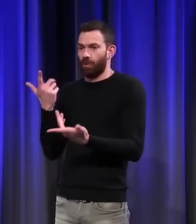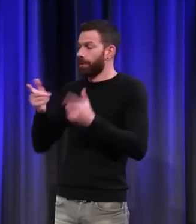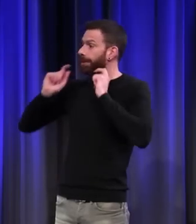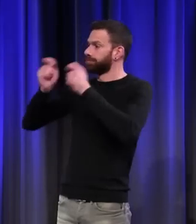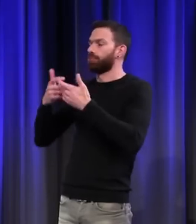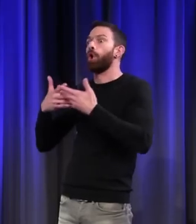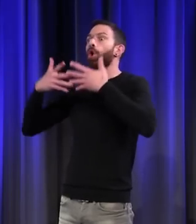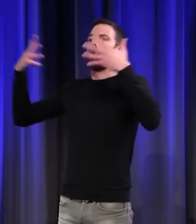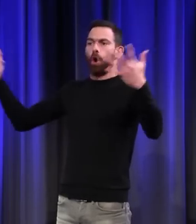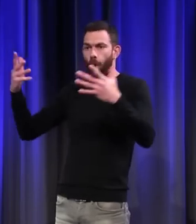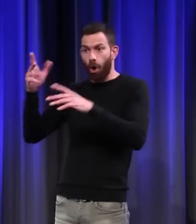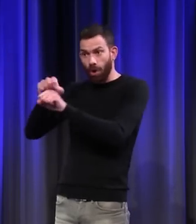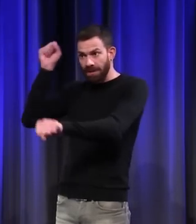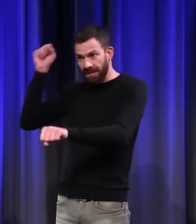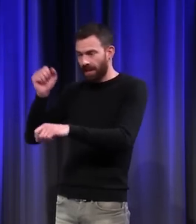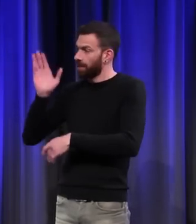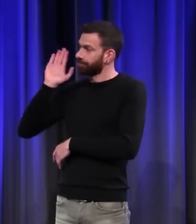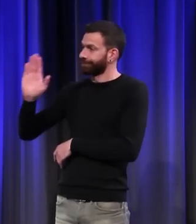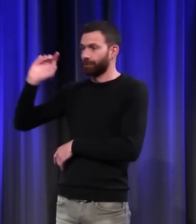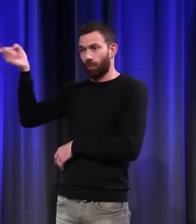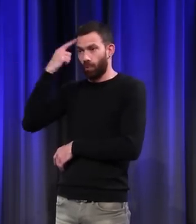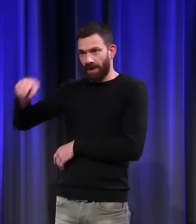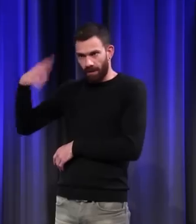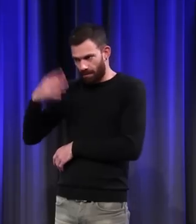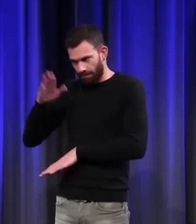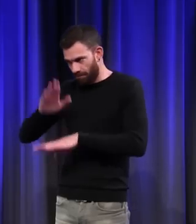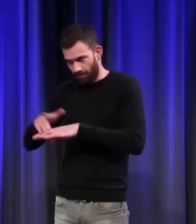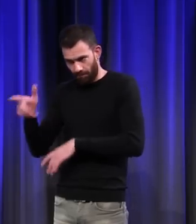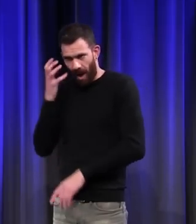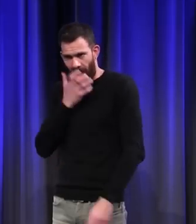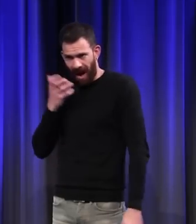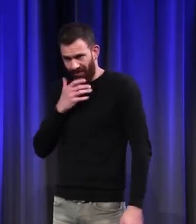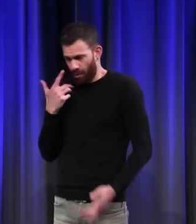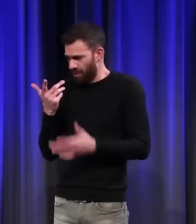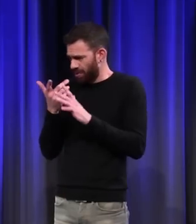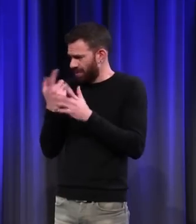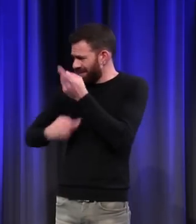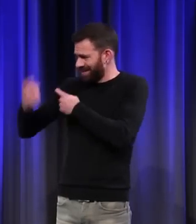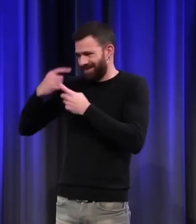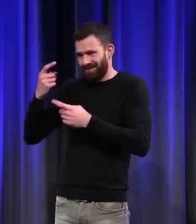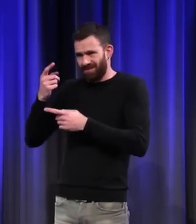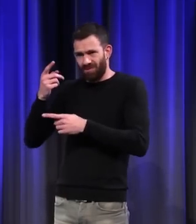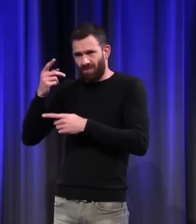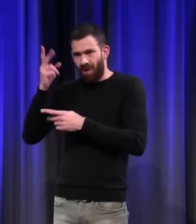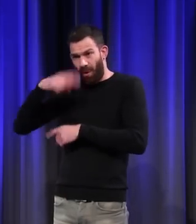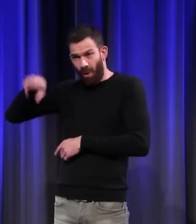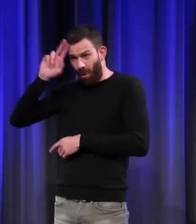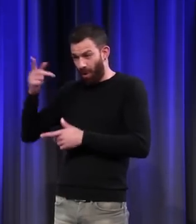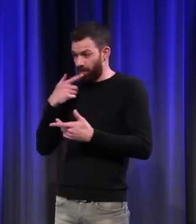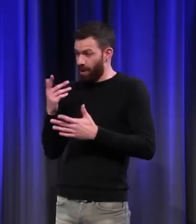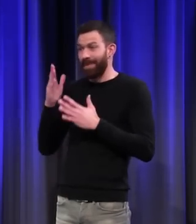siècle, le siècle de Louis XIV. C'est là où, dans l'histoire de l'Europe, l'espérance de vie tombe le plus bas.